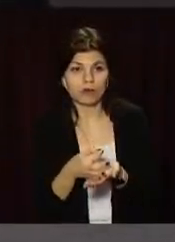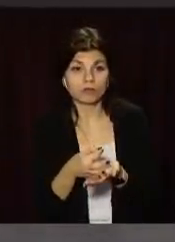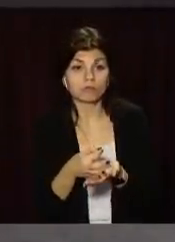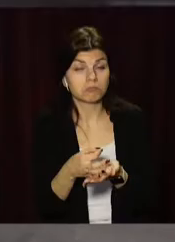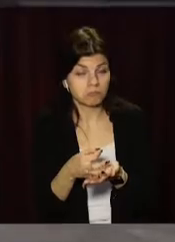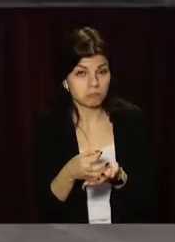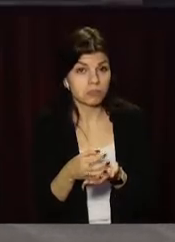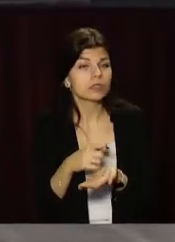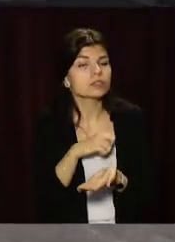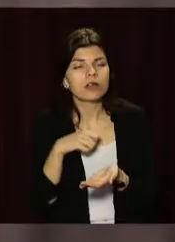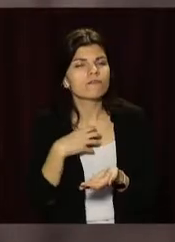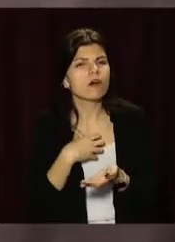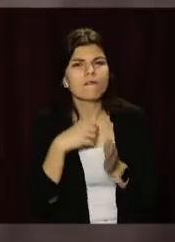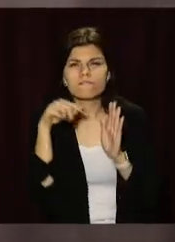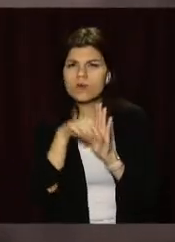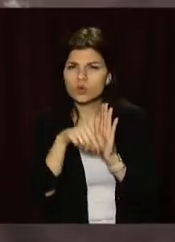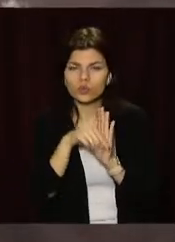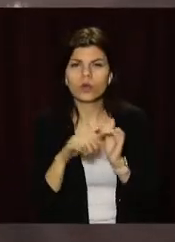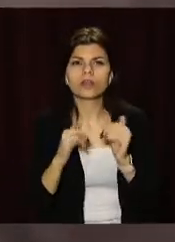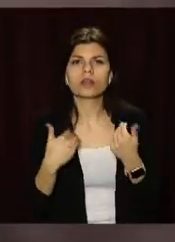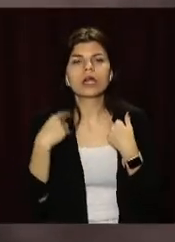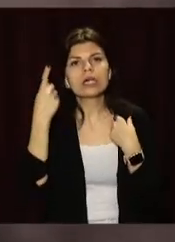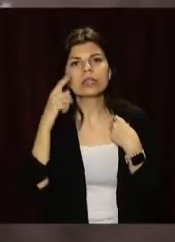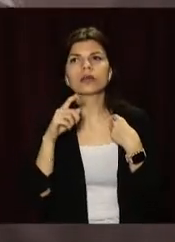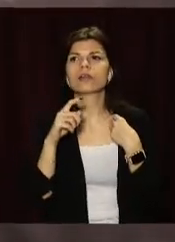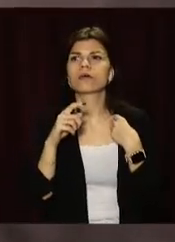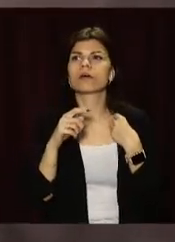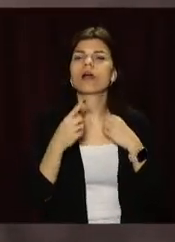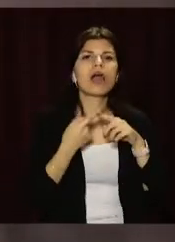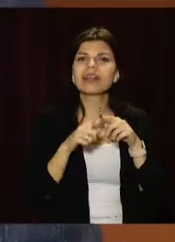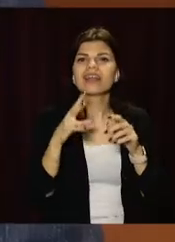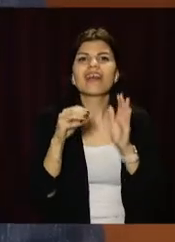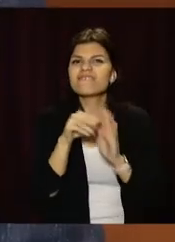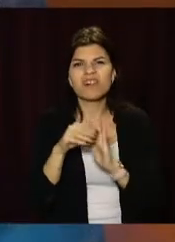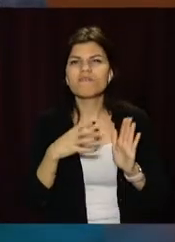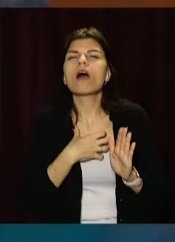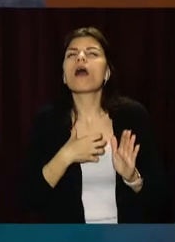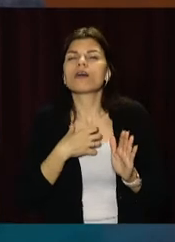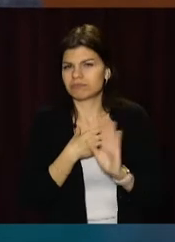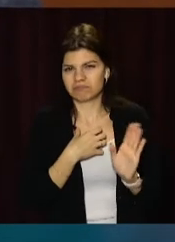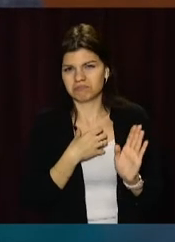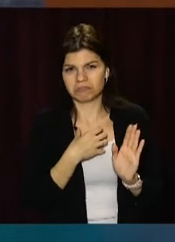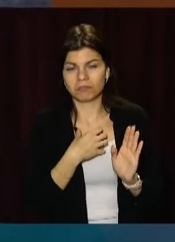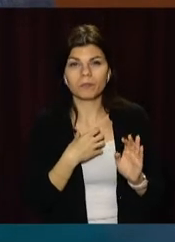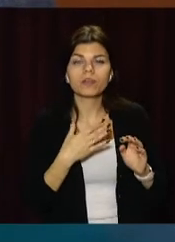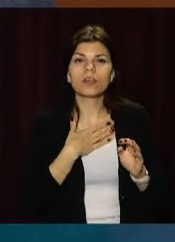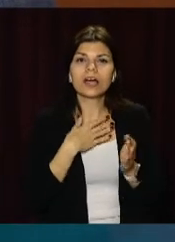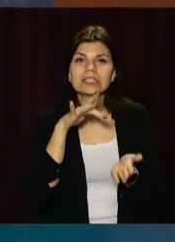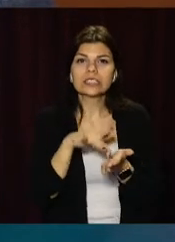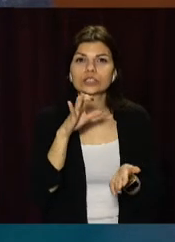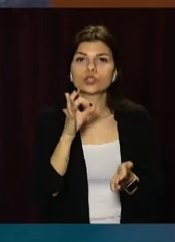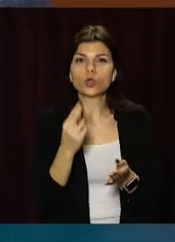Найважливим внутрішнім для нас проєктом все-таки стали не вибори, а наш центр